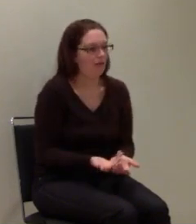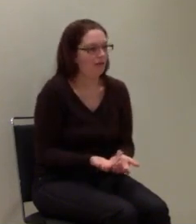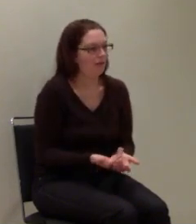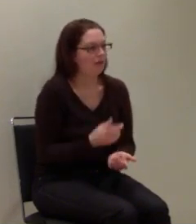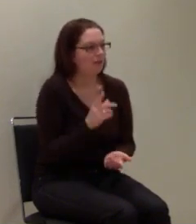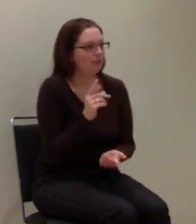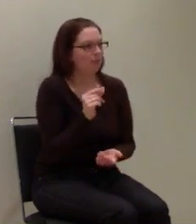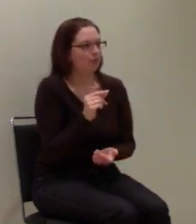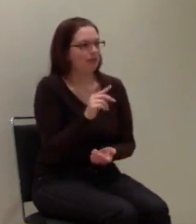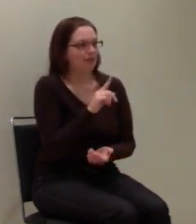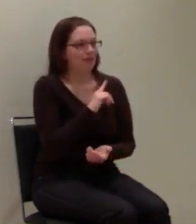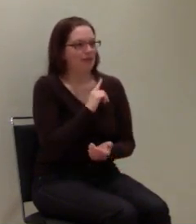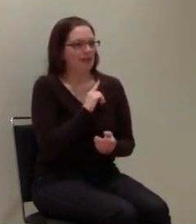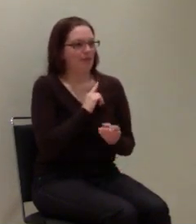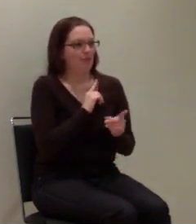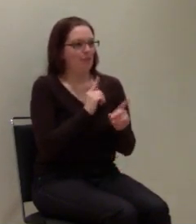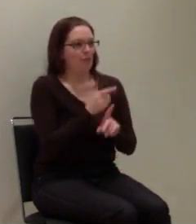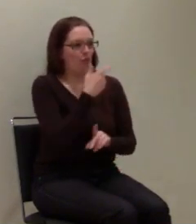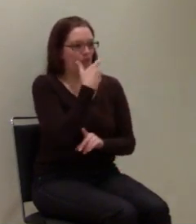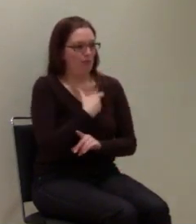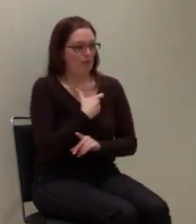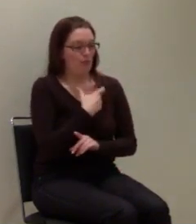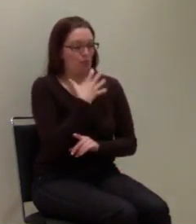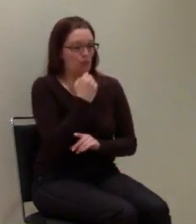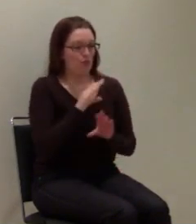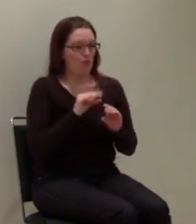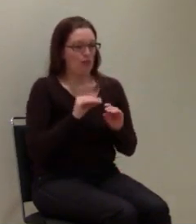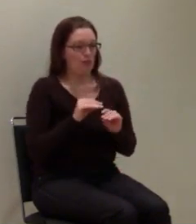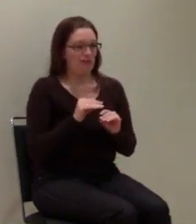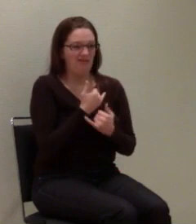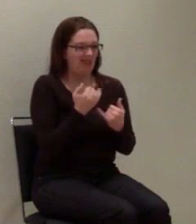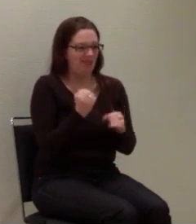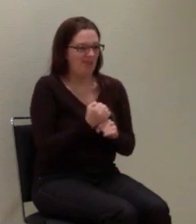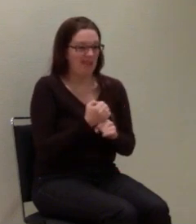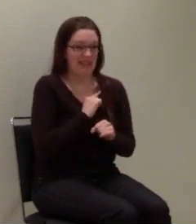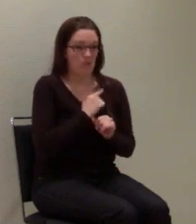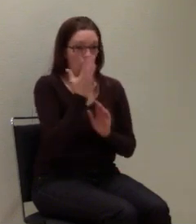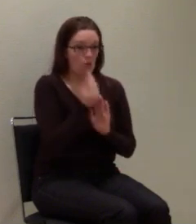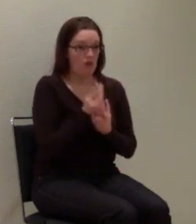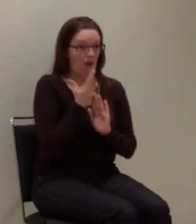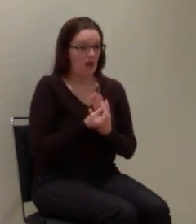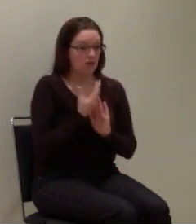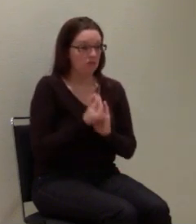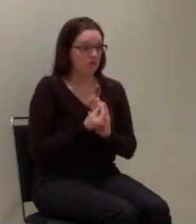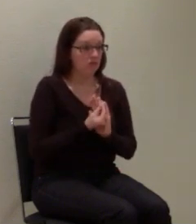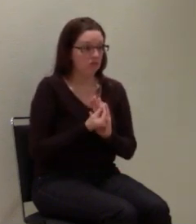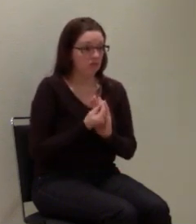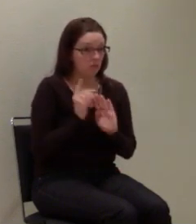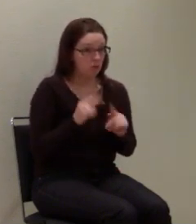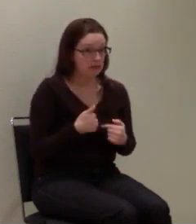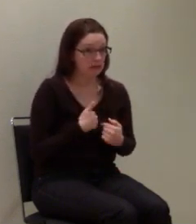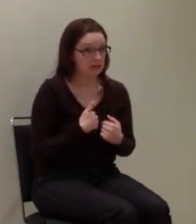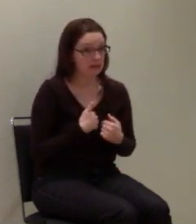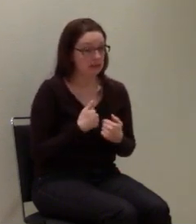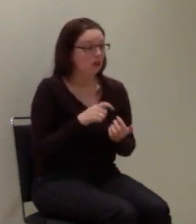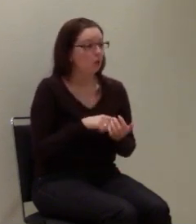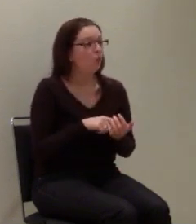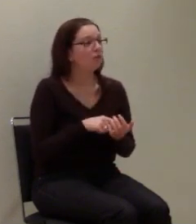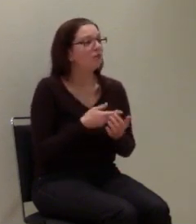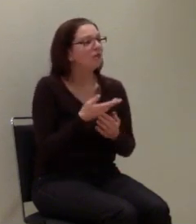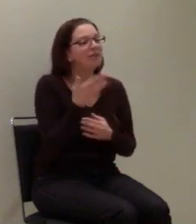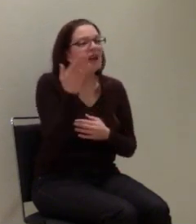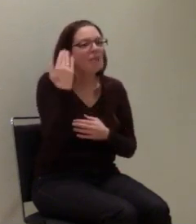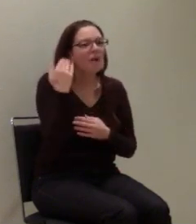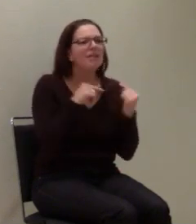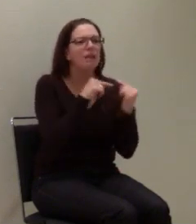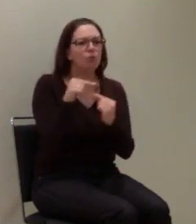Betroffener oder einer, der das nutzen möchte, müsste das dann entsprechend runterladen. Weil die Vermutung war, also